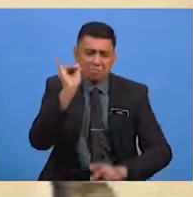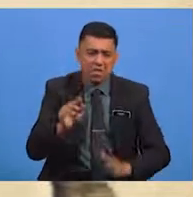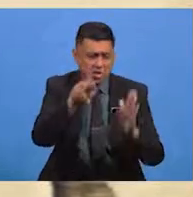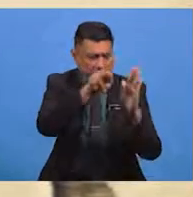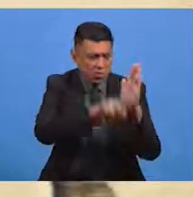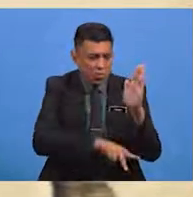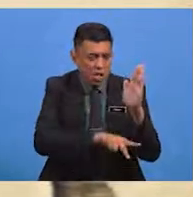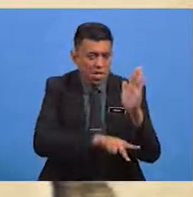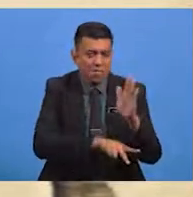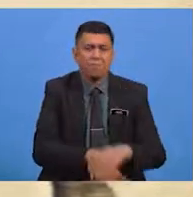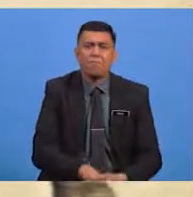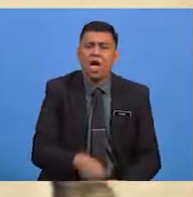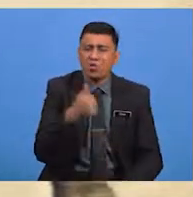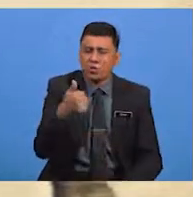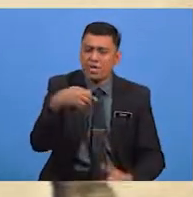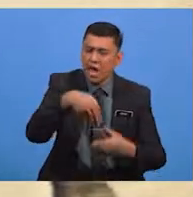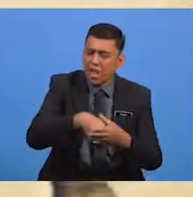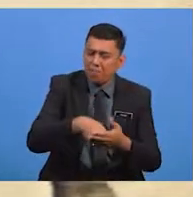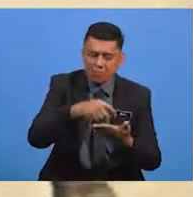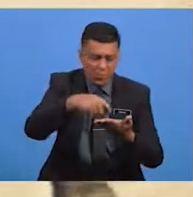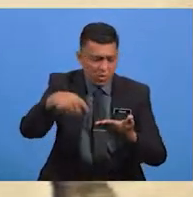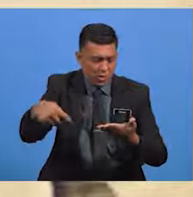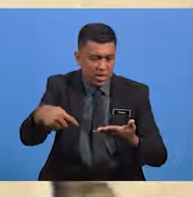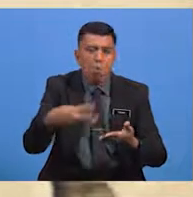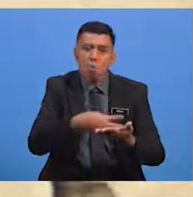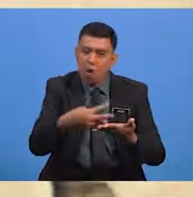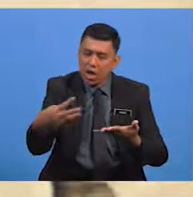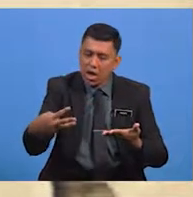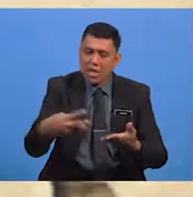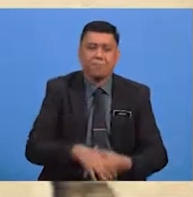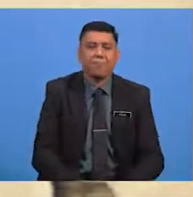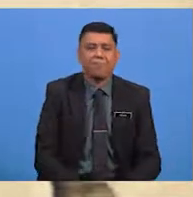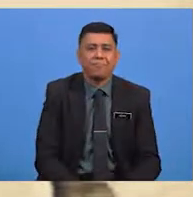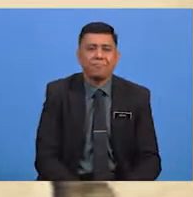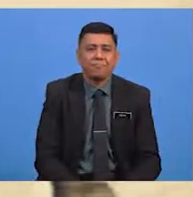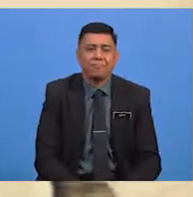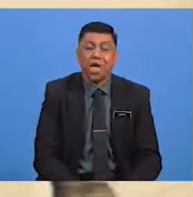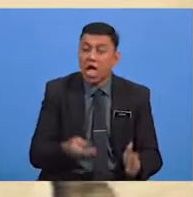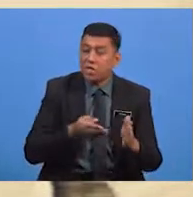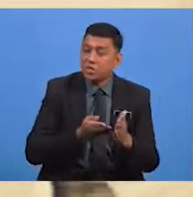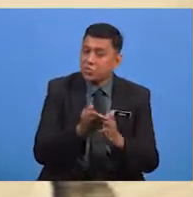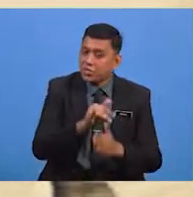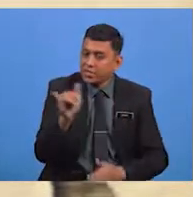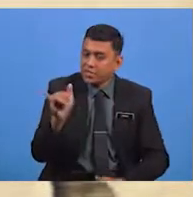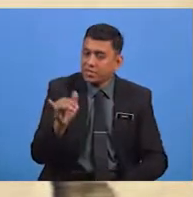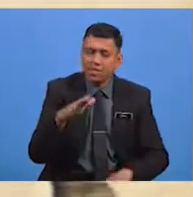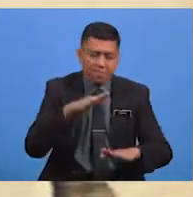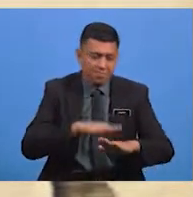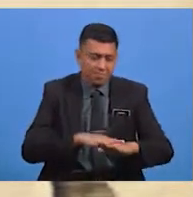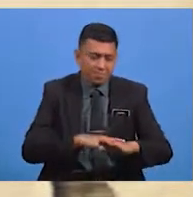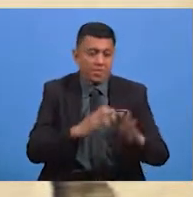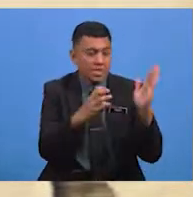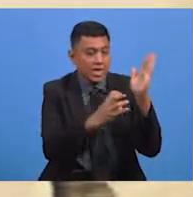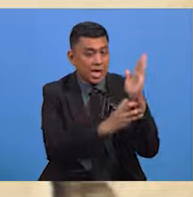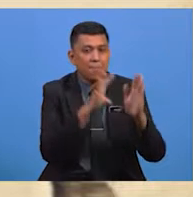kurang menarik Dalam penulisan Warkah Tersebut Seterusnya Pada rangkap